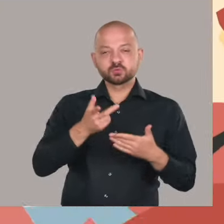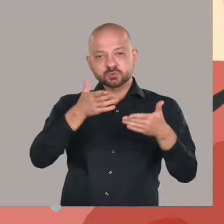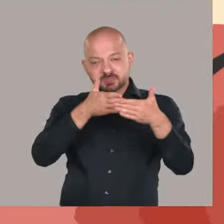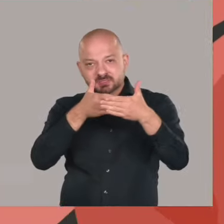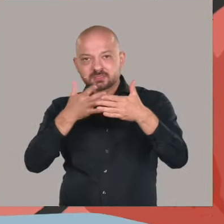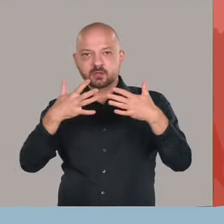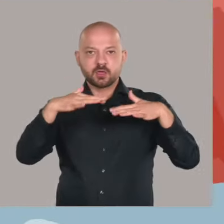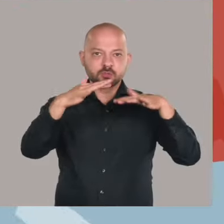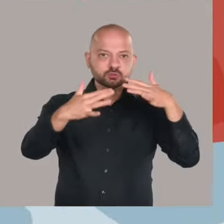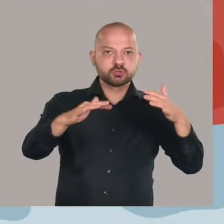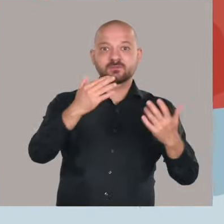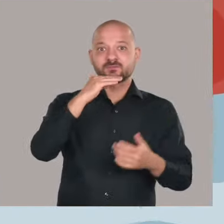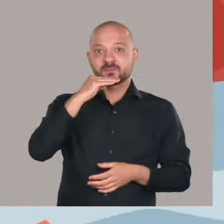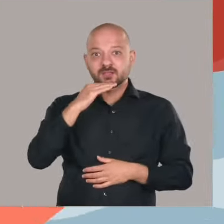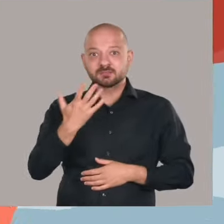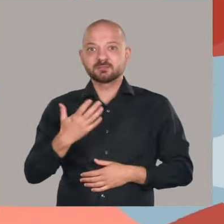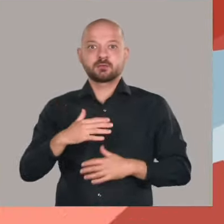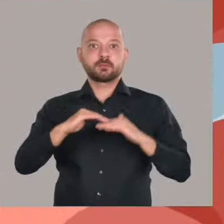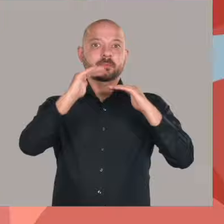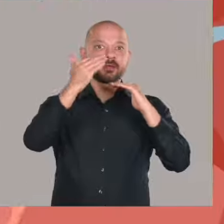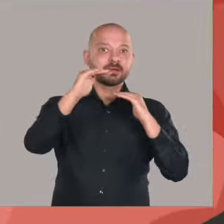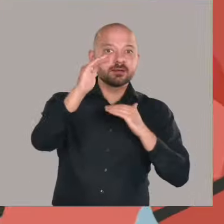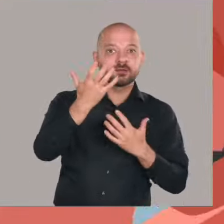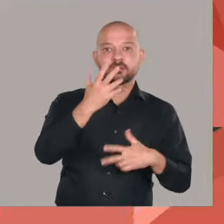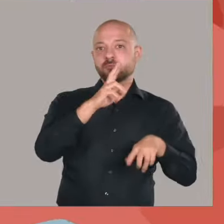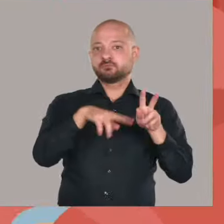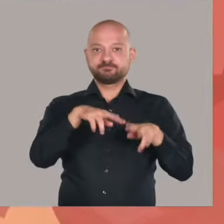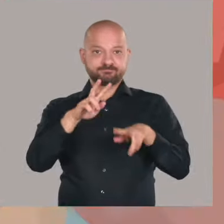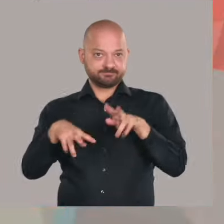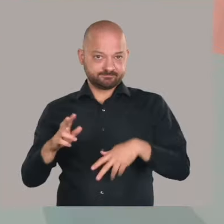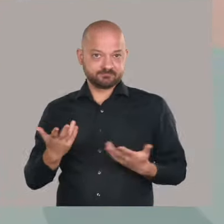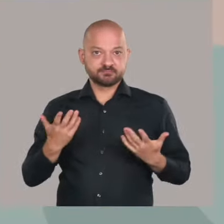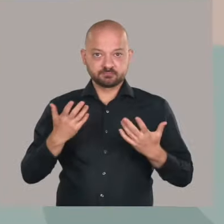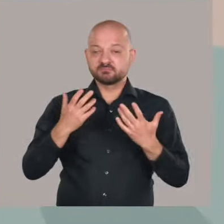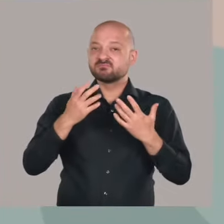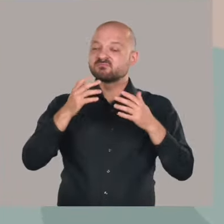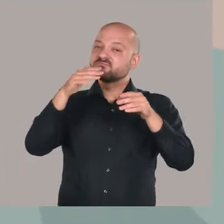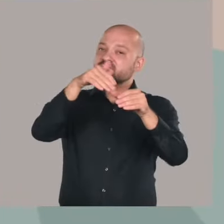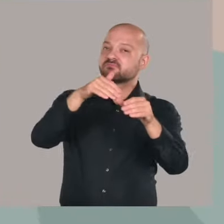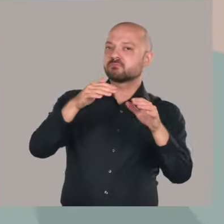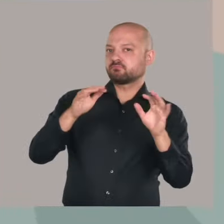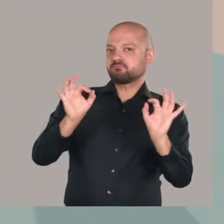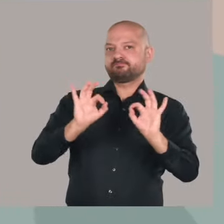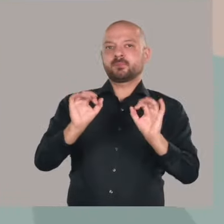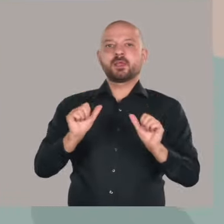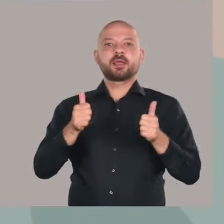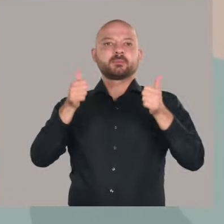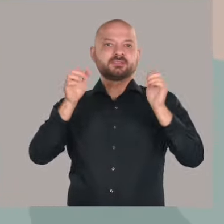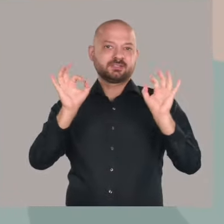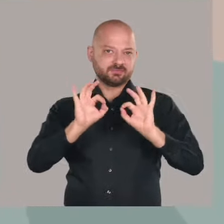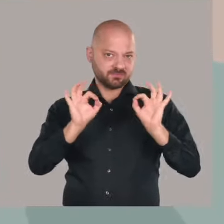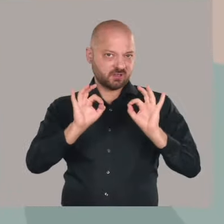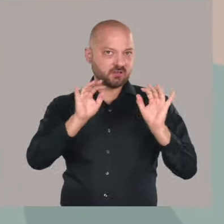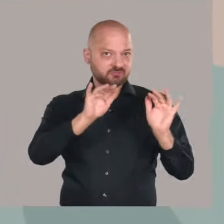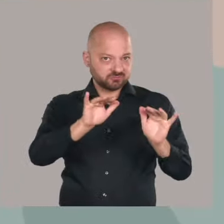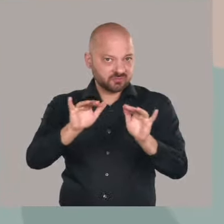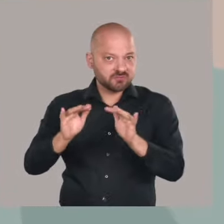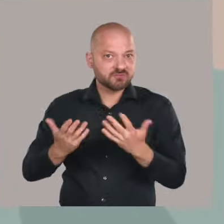Hindernisse in der Landschaft wie Gewässer oder Gebirge können zusätzliche, teils lebensbedrohliche Gefahren darstellen.